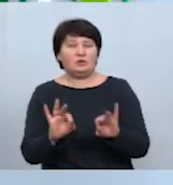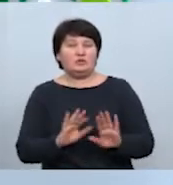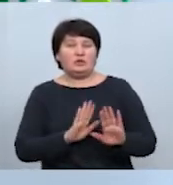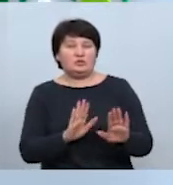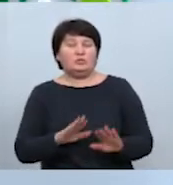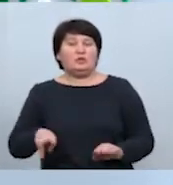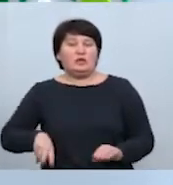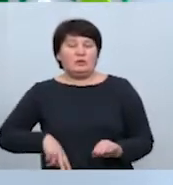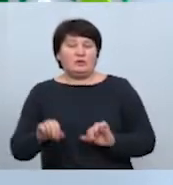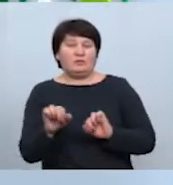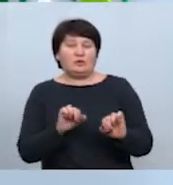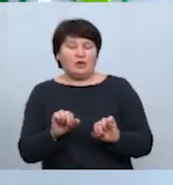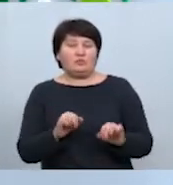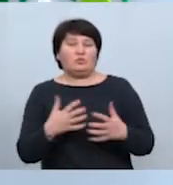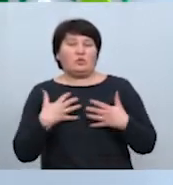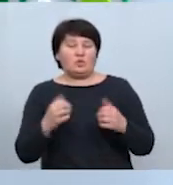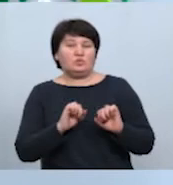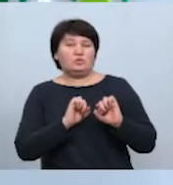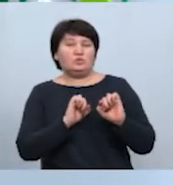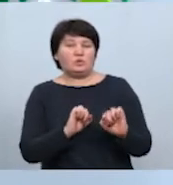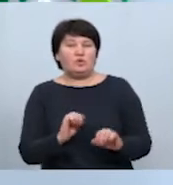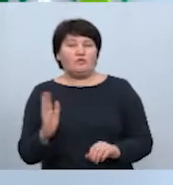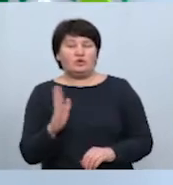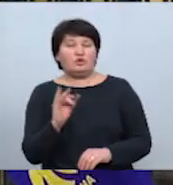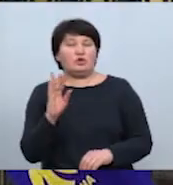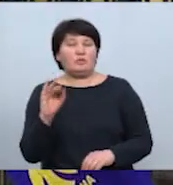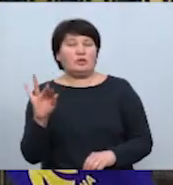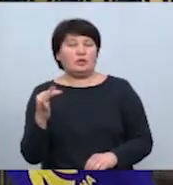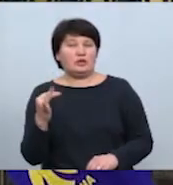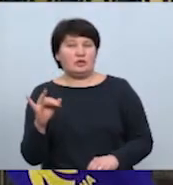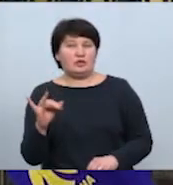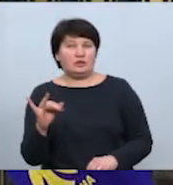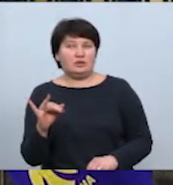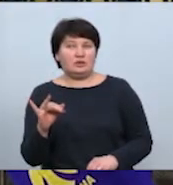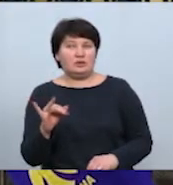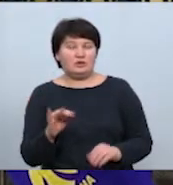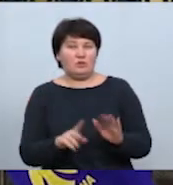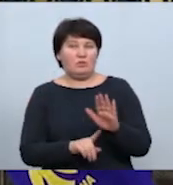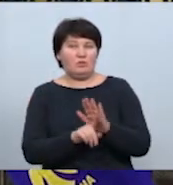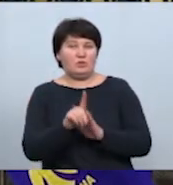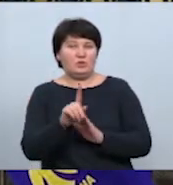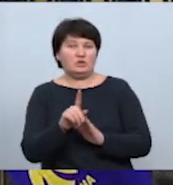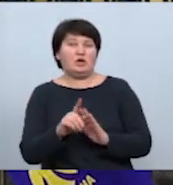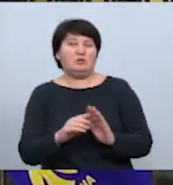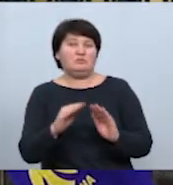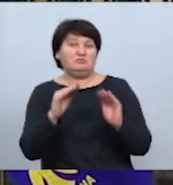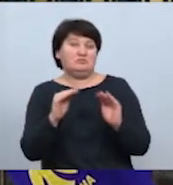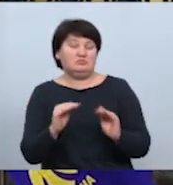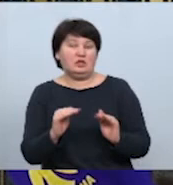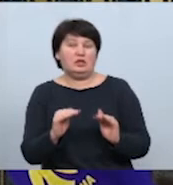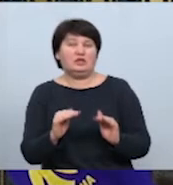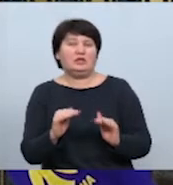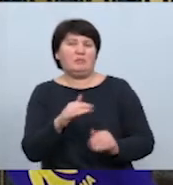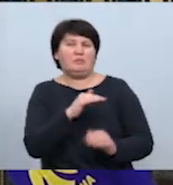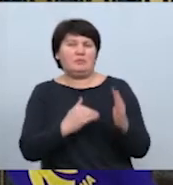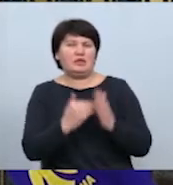Департаменту охорони здоров'я обласної державної адміністрації Володимир Ченний. Різко почала падати сатурація, піднялася